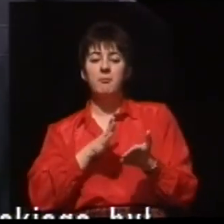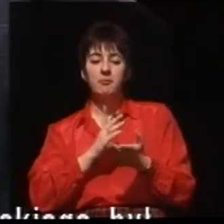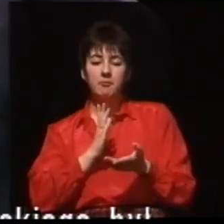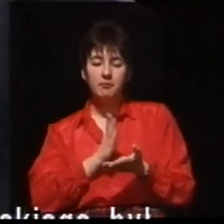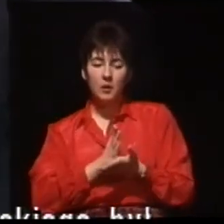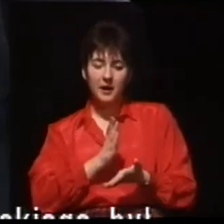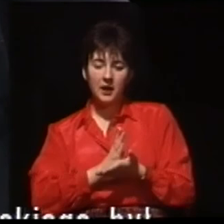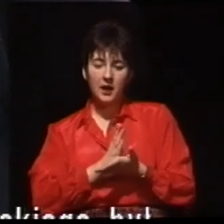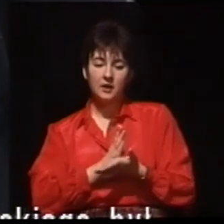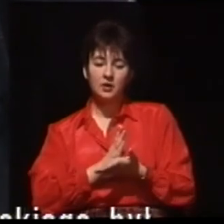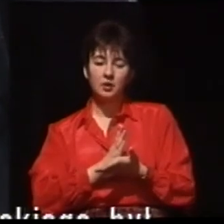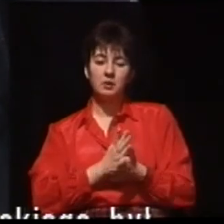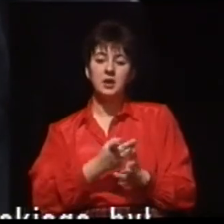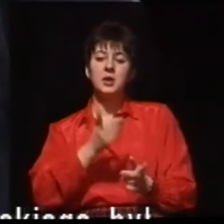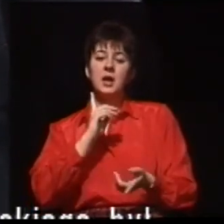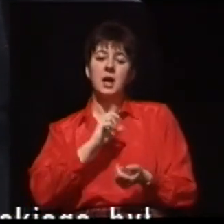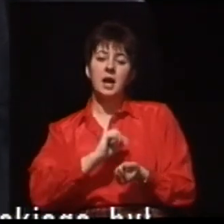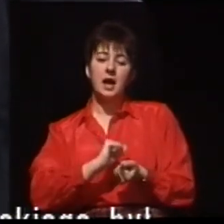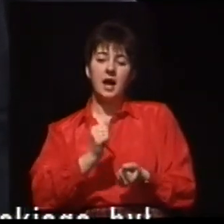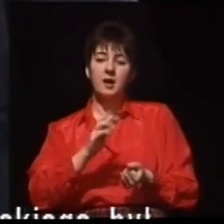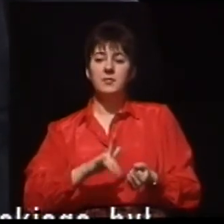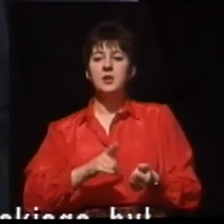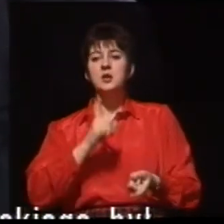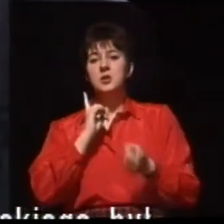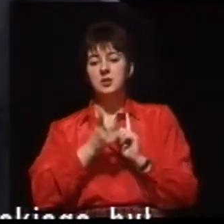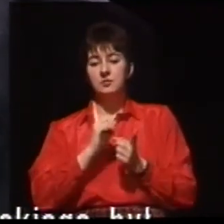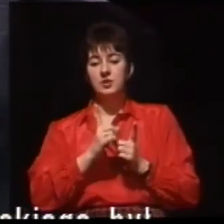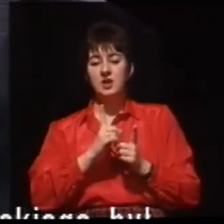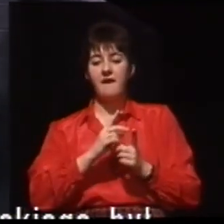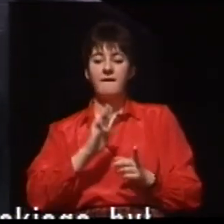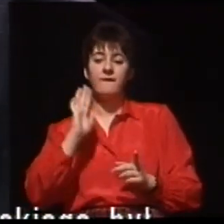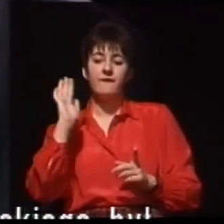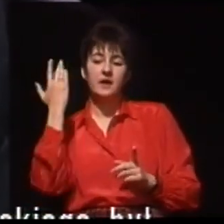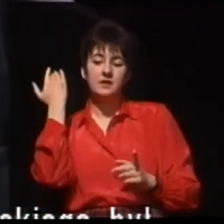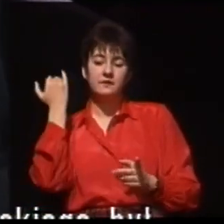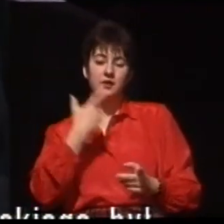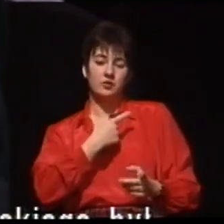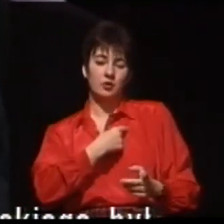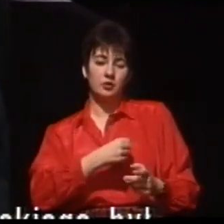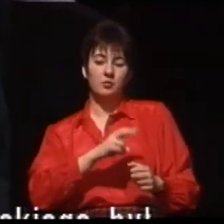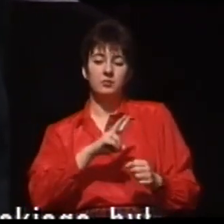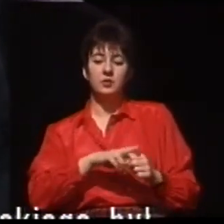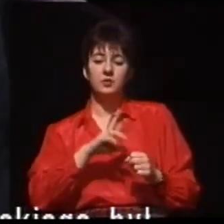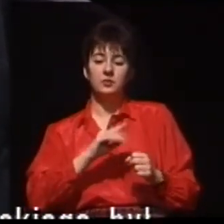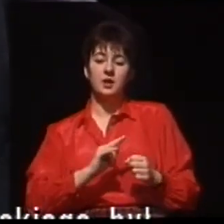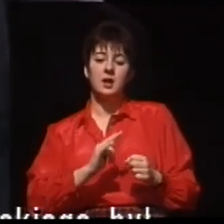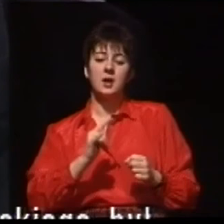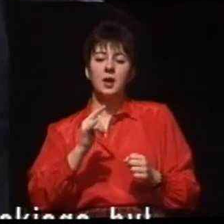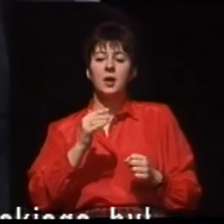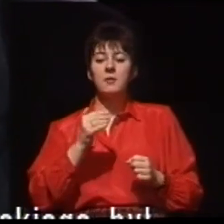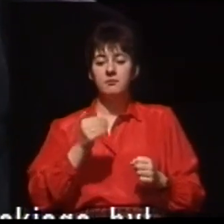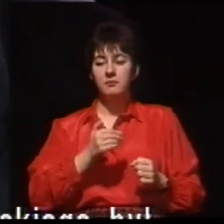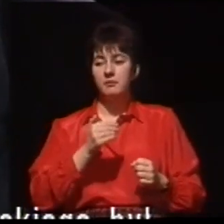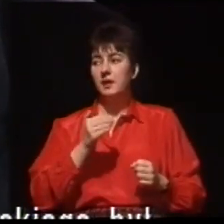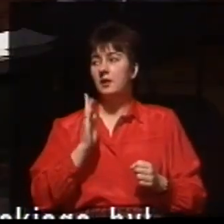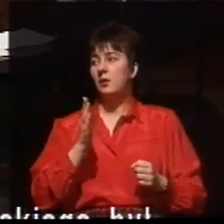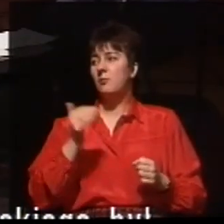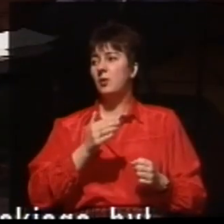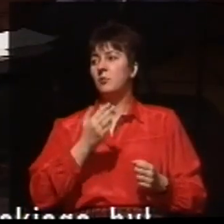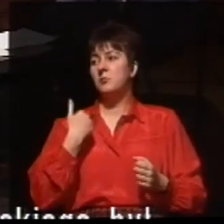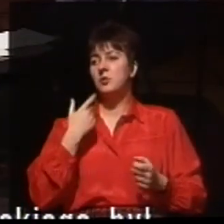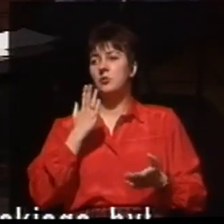jedna część badań jest, czy osoby, które wykonują jakąś część badań mają pewne luki czasowe, pewne okienko. Dziękuję Panie